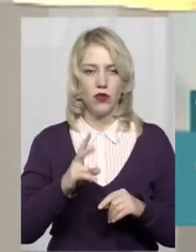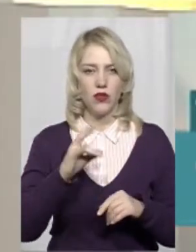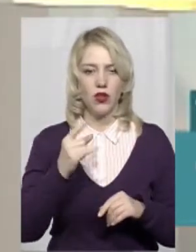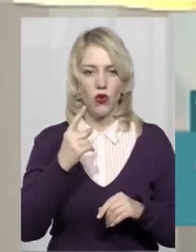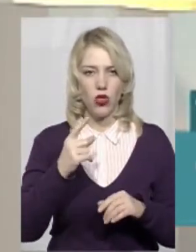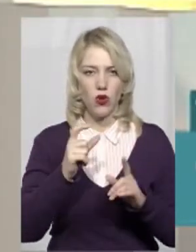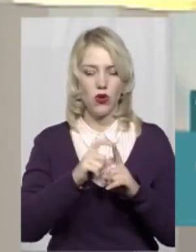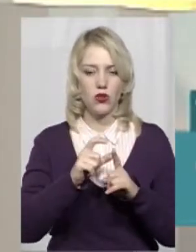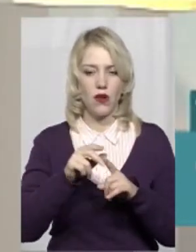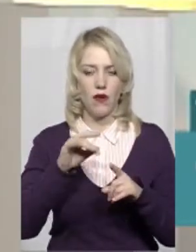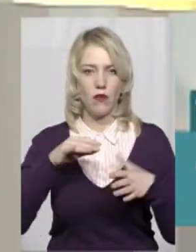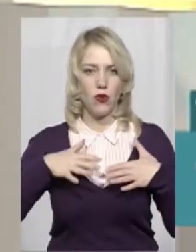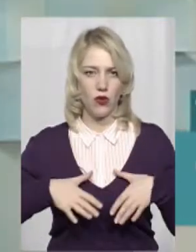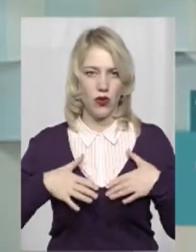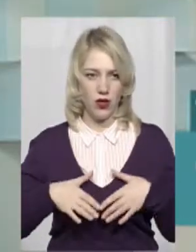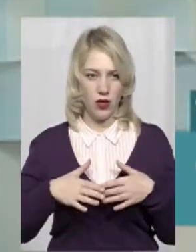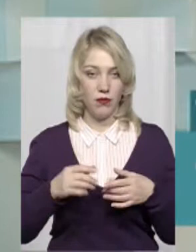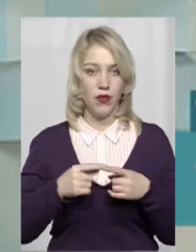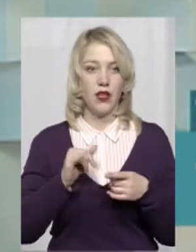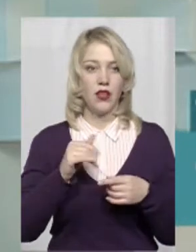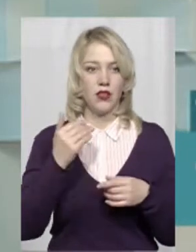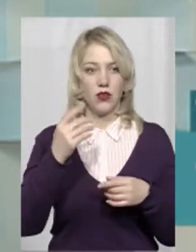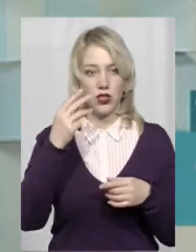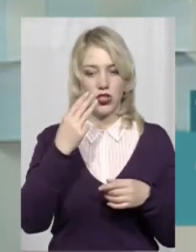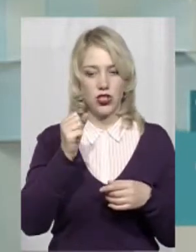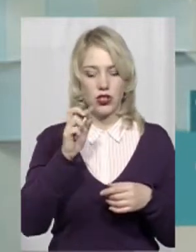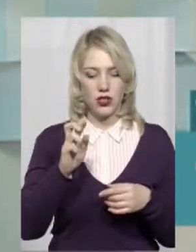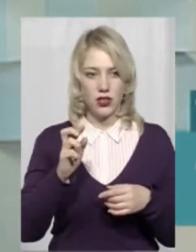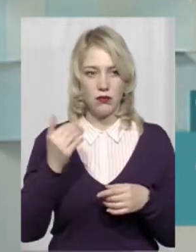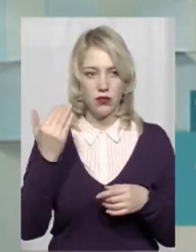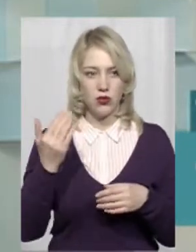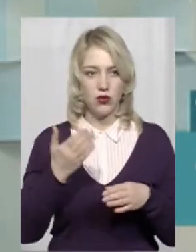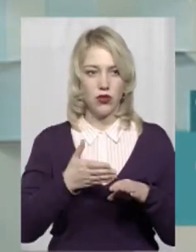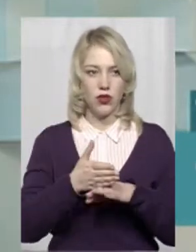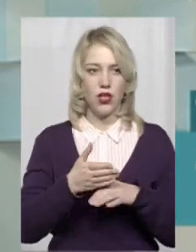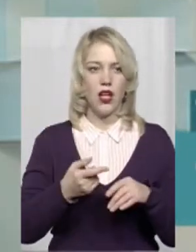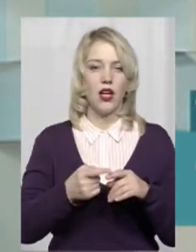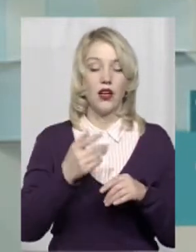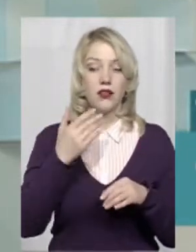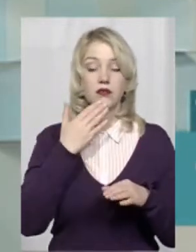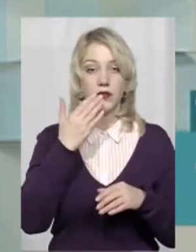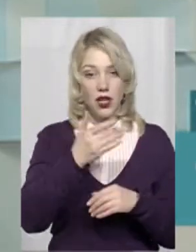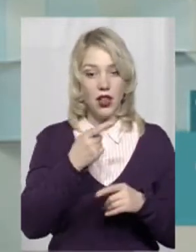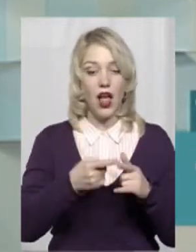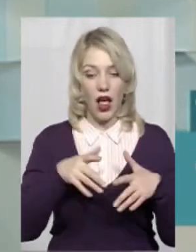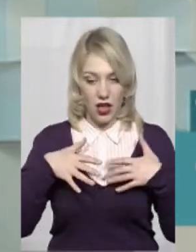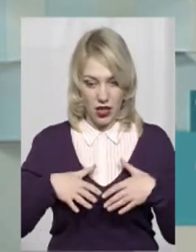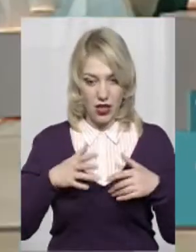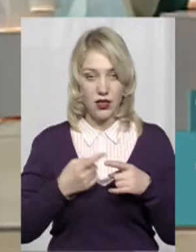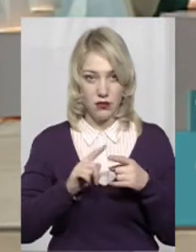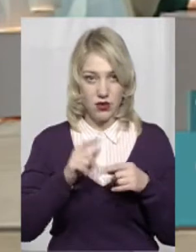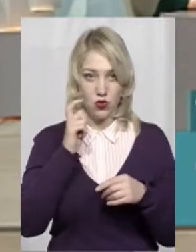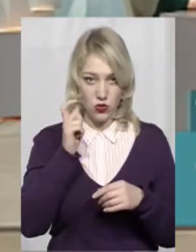Крим. Лише коли ми уточнили його штабу, знову ж таки позицію, вони сказали, там Крим – це Україна, і є така